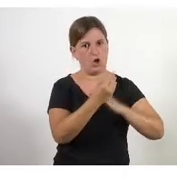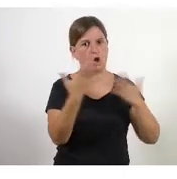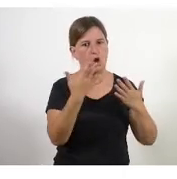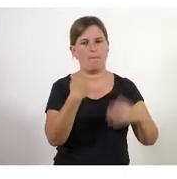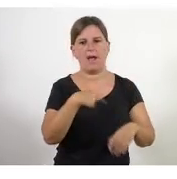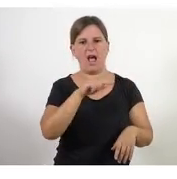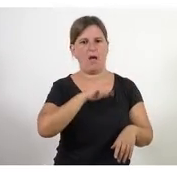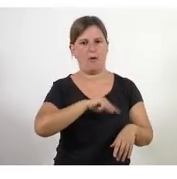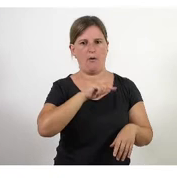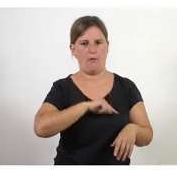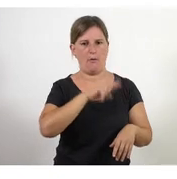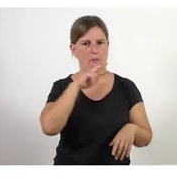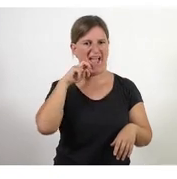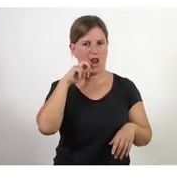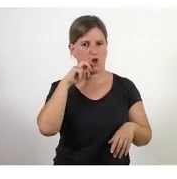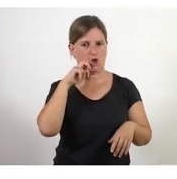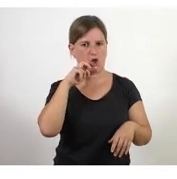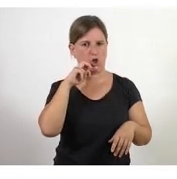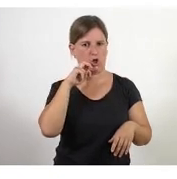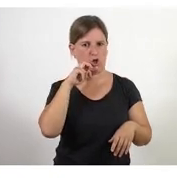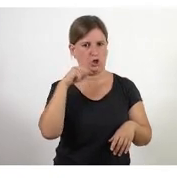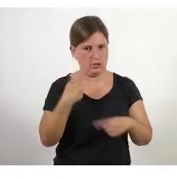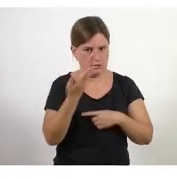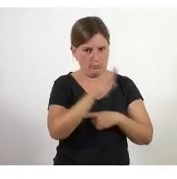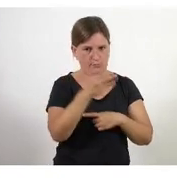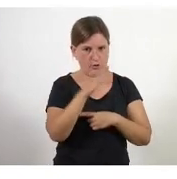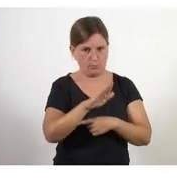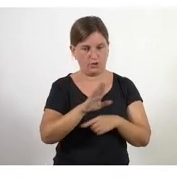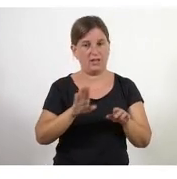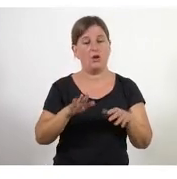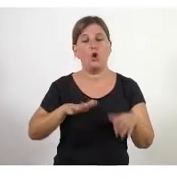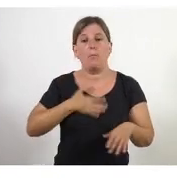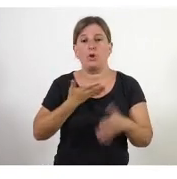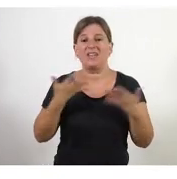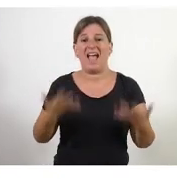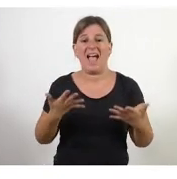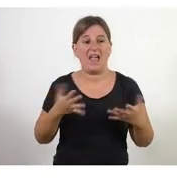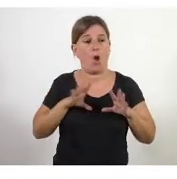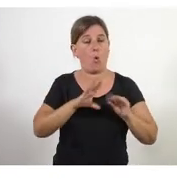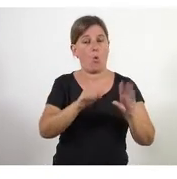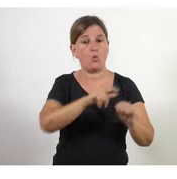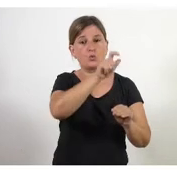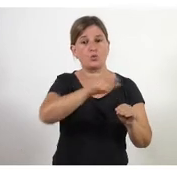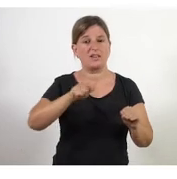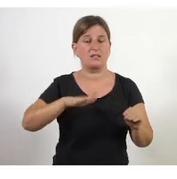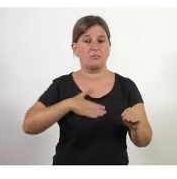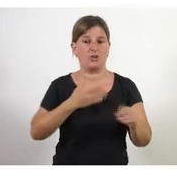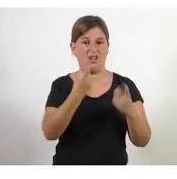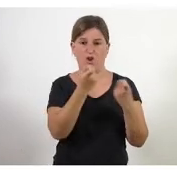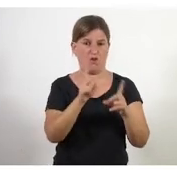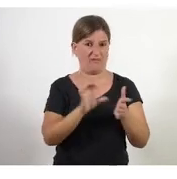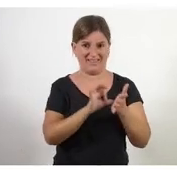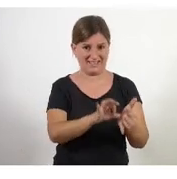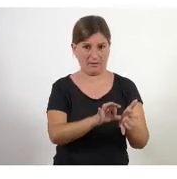valor potser ara els teus usuaris ja no necessiten un servei sinó que